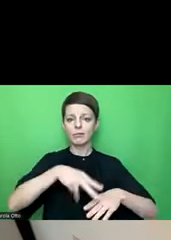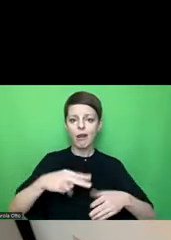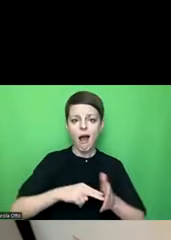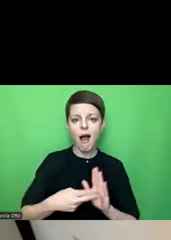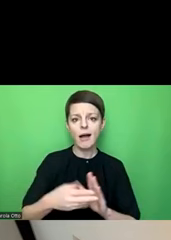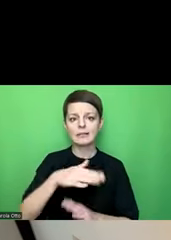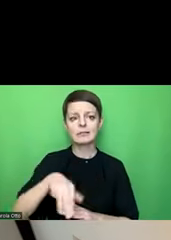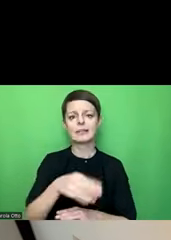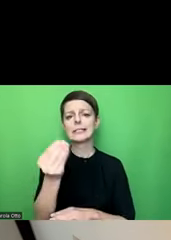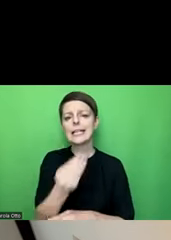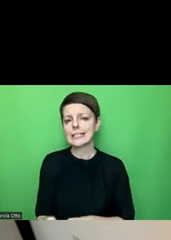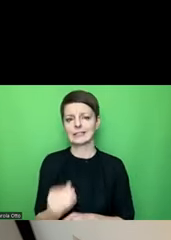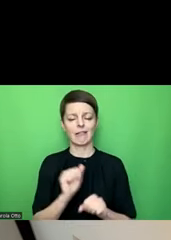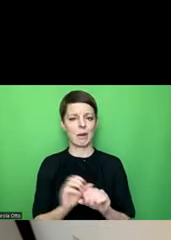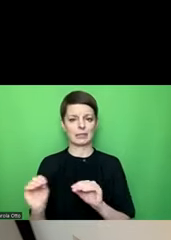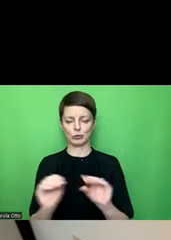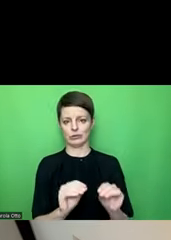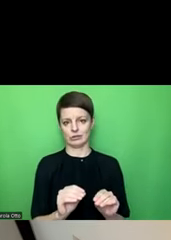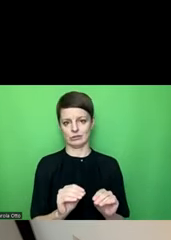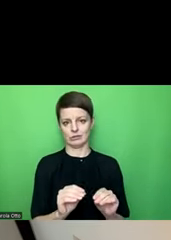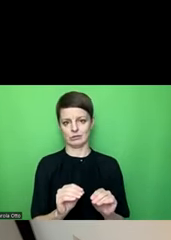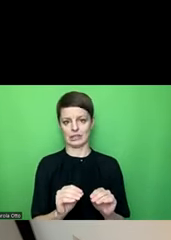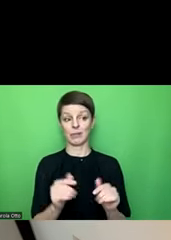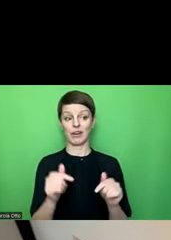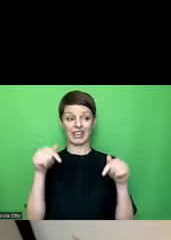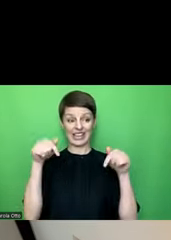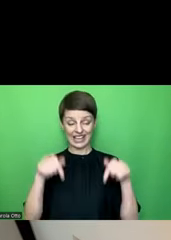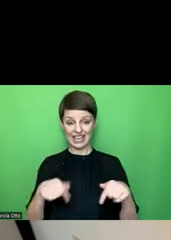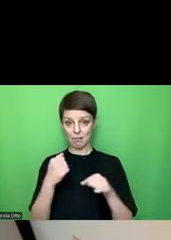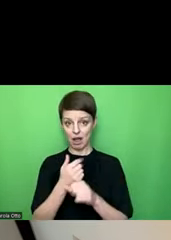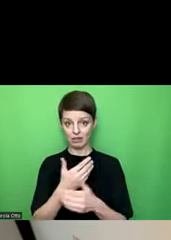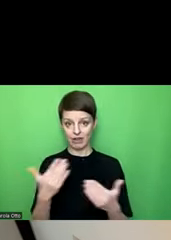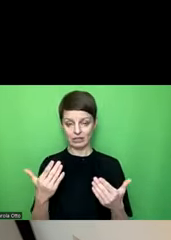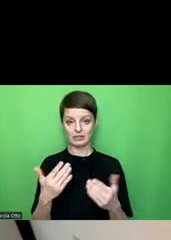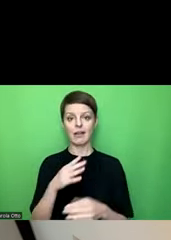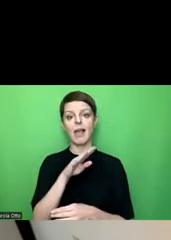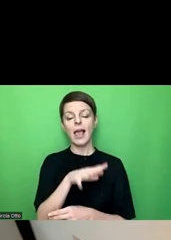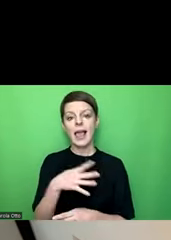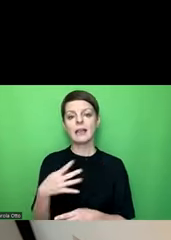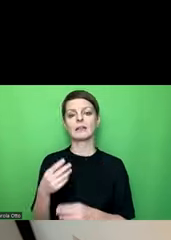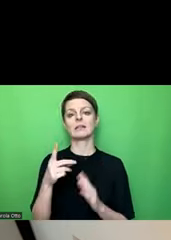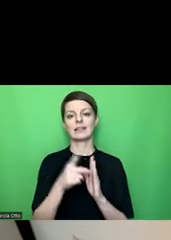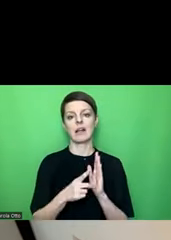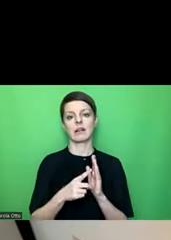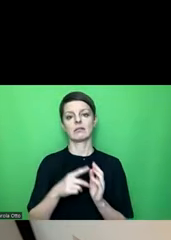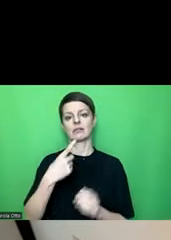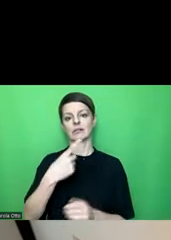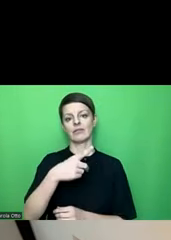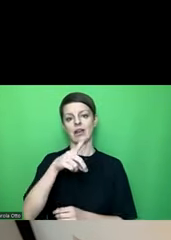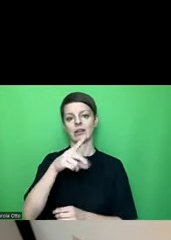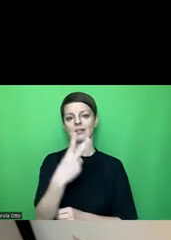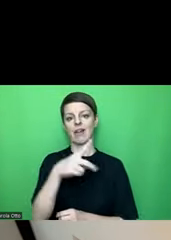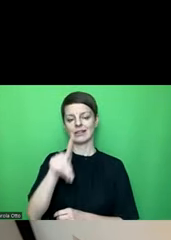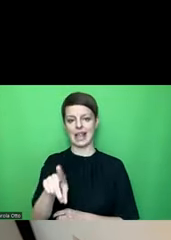Skizzen. Was wir hier machen, ist wirklich Excel als Datei, die zweidimensionale Daten